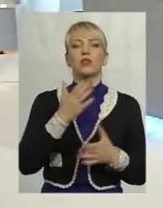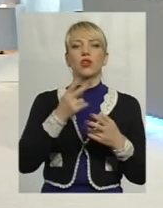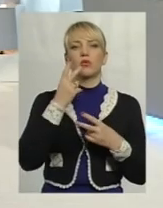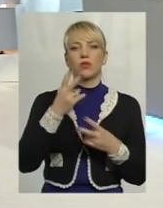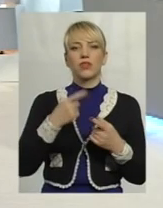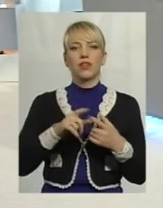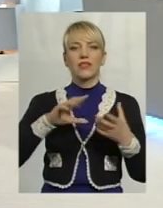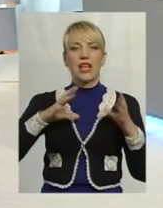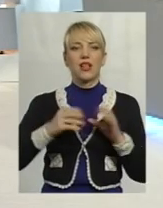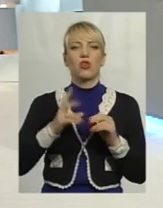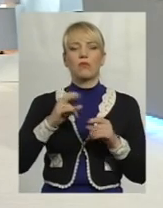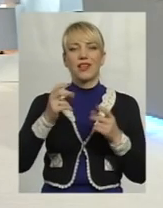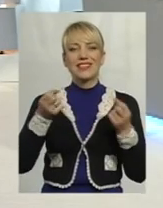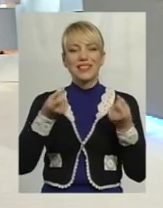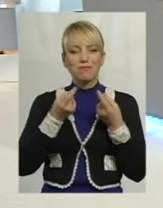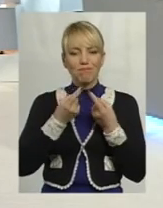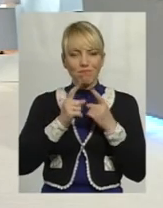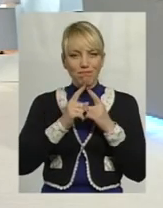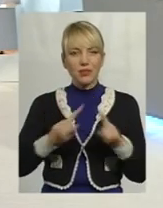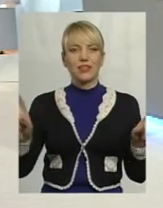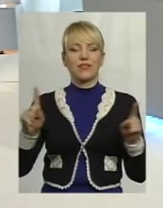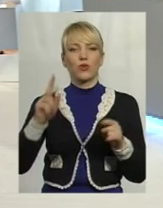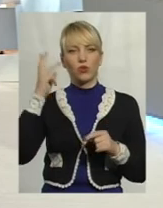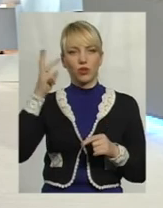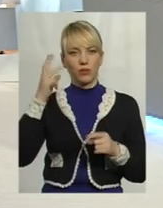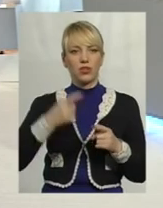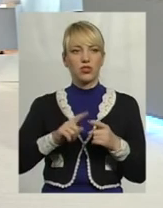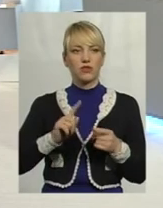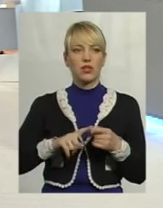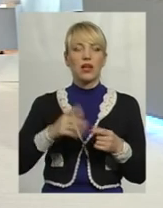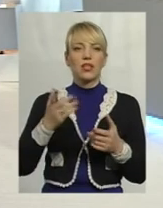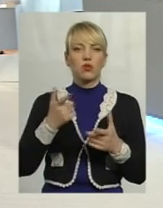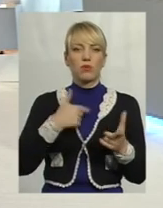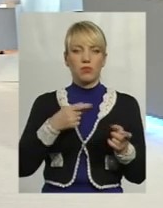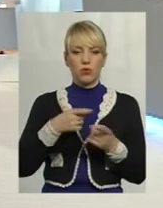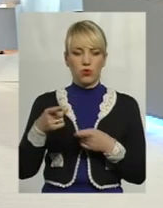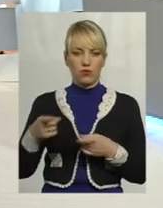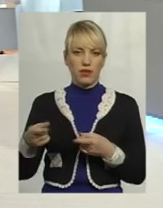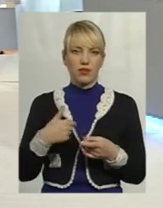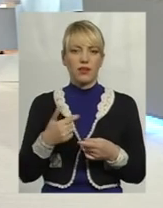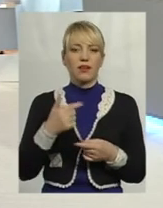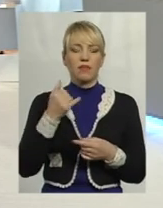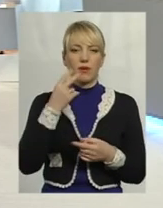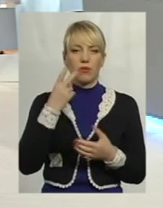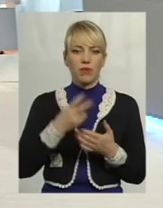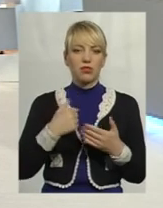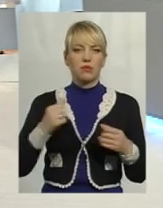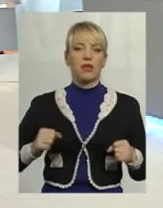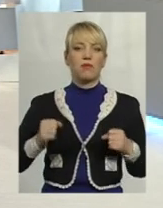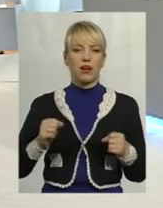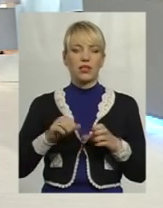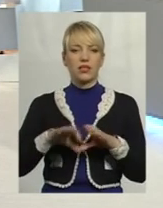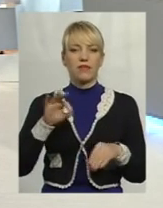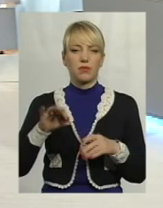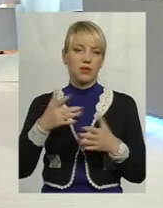специфіку Хмельниччини, в ролику, який ми підготували, ми побачили, основному, ми намагалися вибрати так